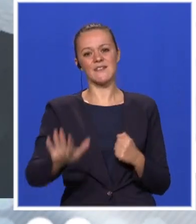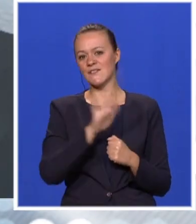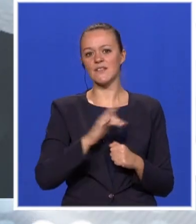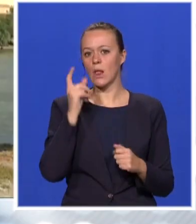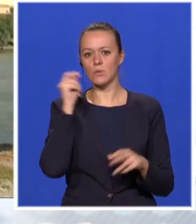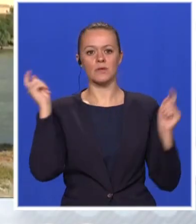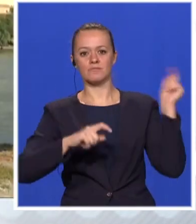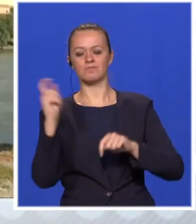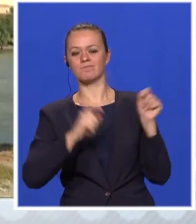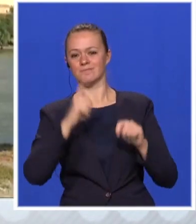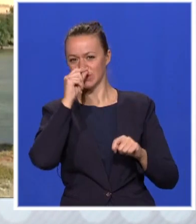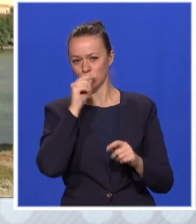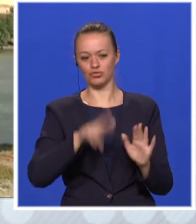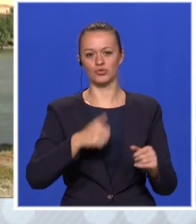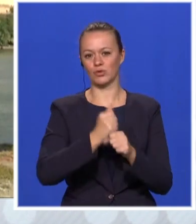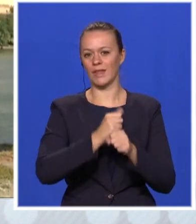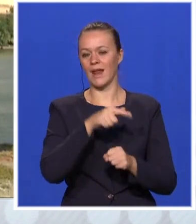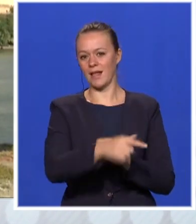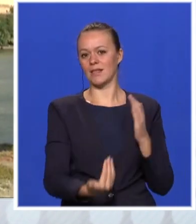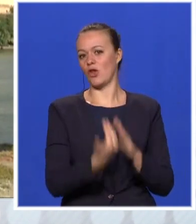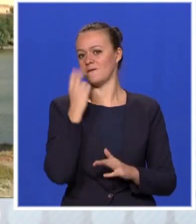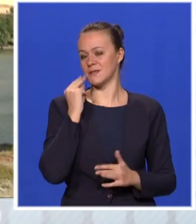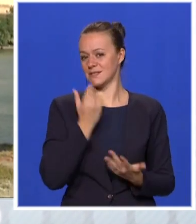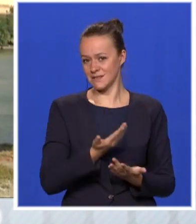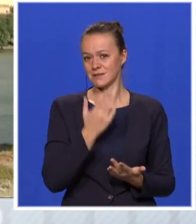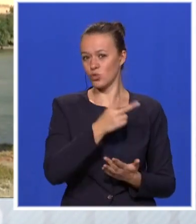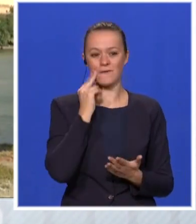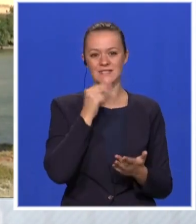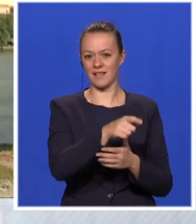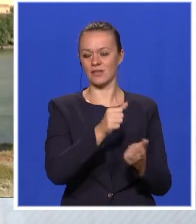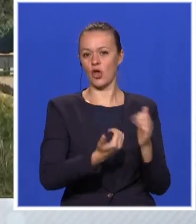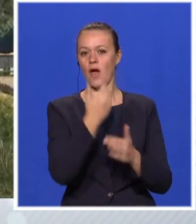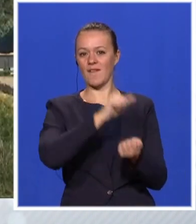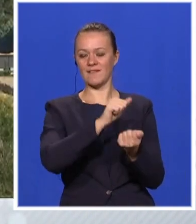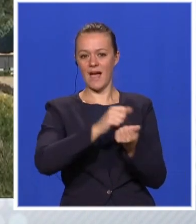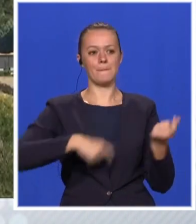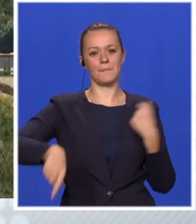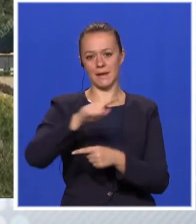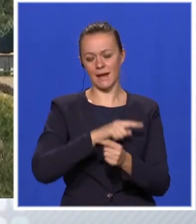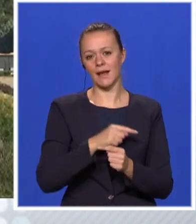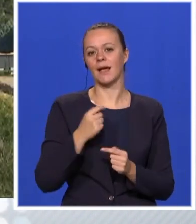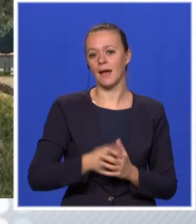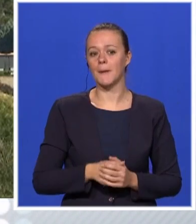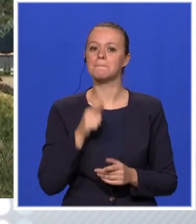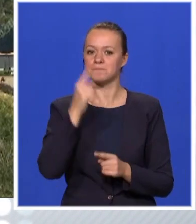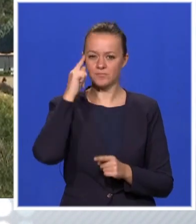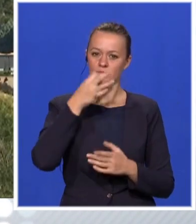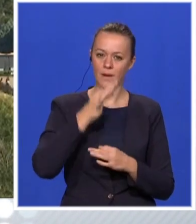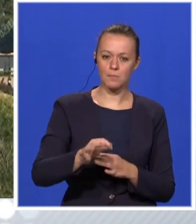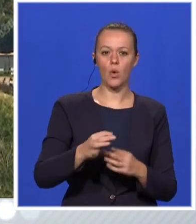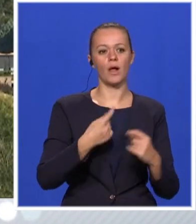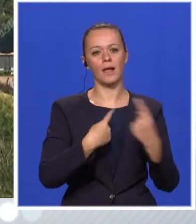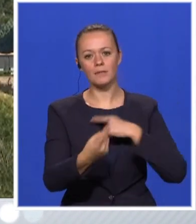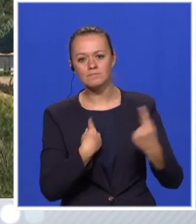da ljudi dolaze iz svih tih opština i rade u nosa. Da tako velike fabrike dolaze u velike gradove, da je bolja i saobraćena infrastruktura,